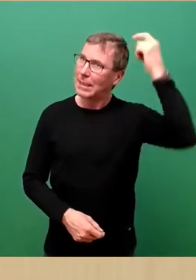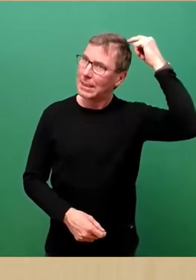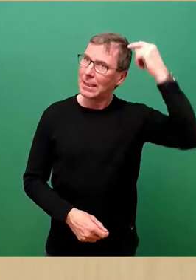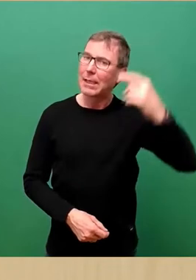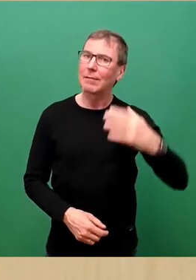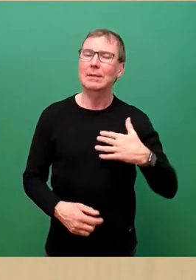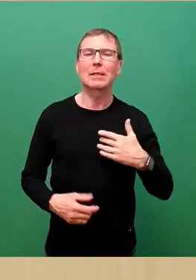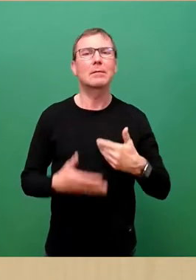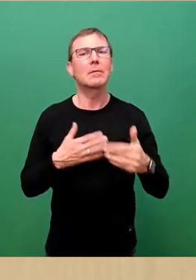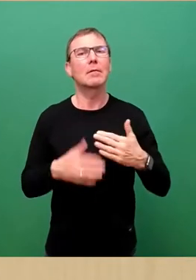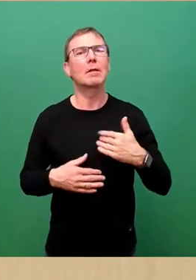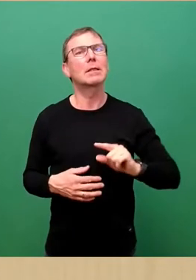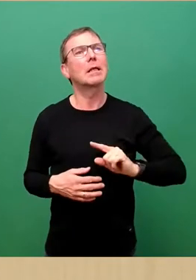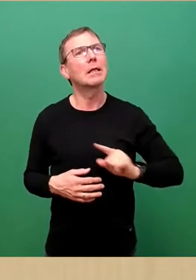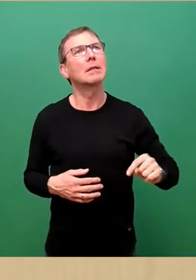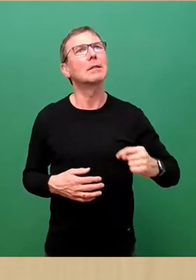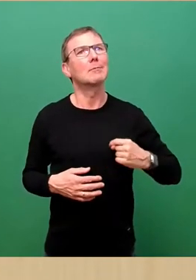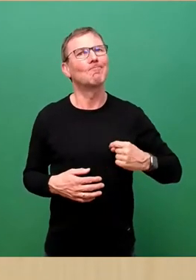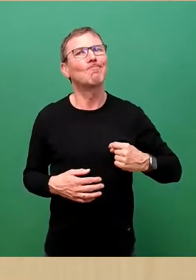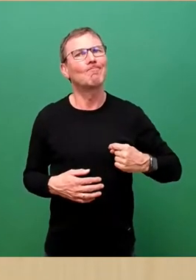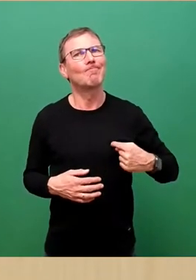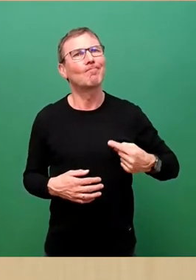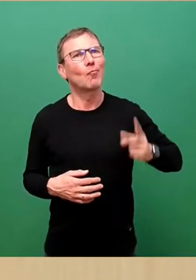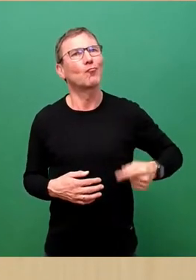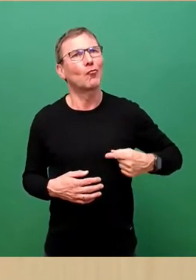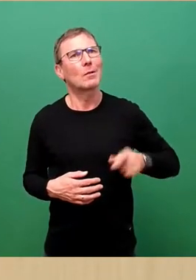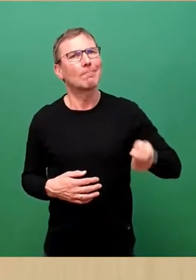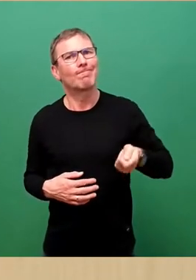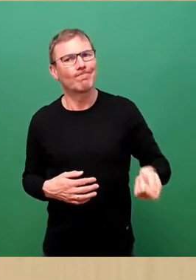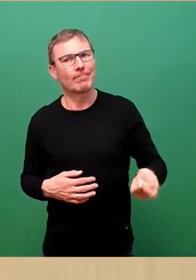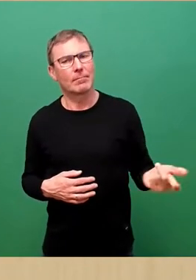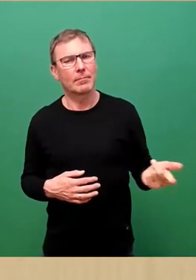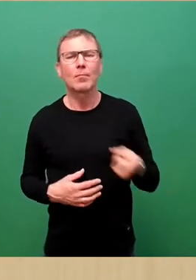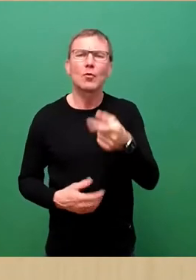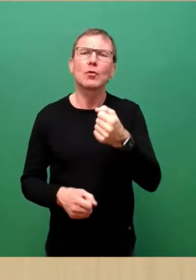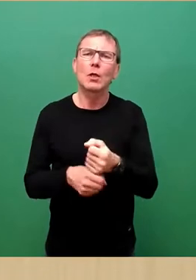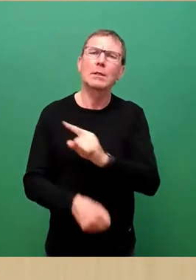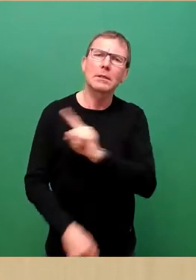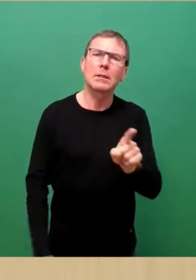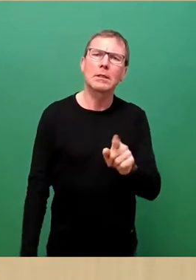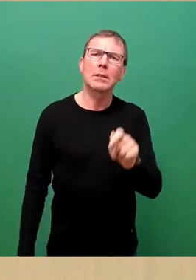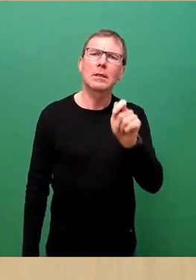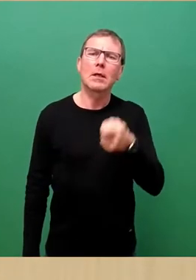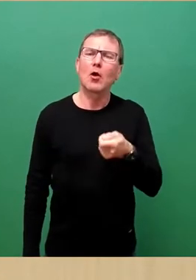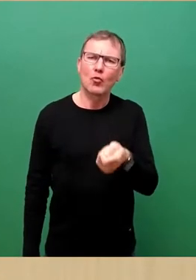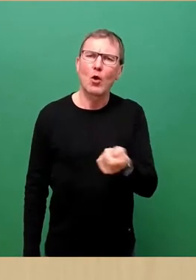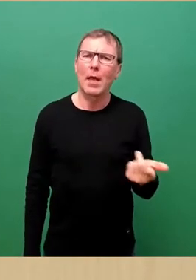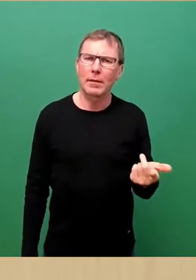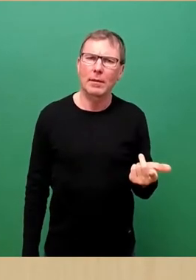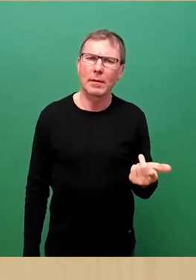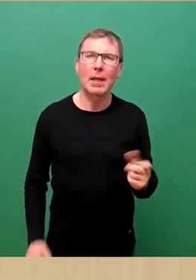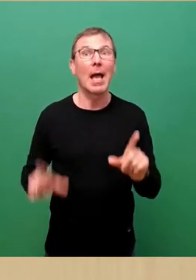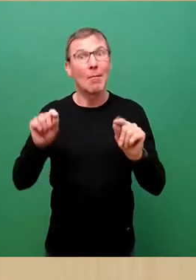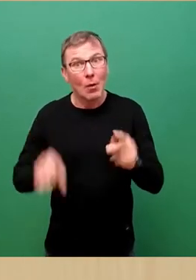wenn ich nicht mit dieser Schuld leben muss. Du sollst nicht töten, das heißt für mich aber